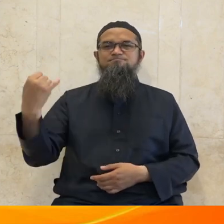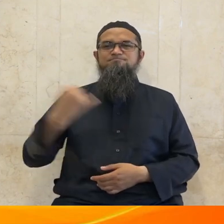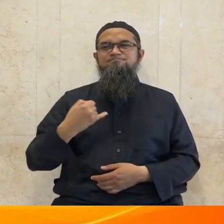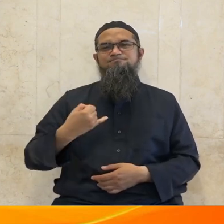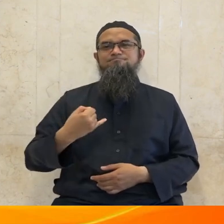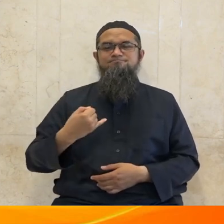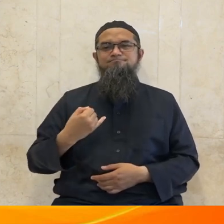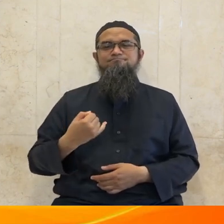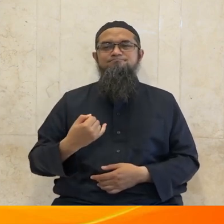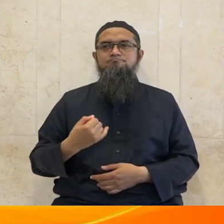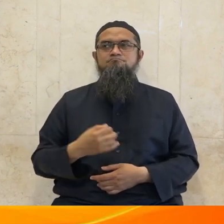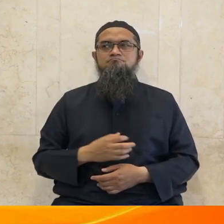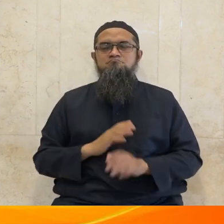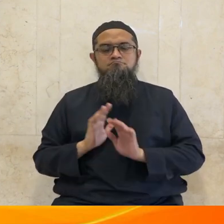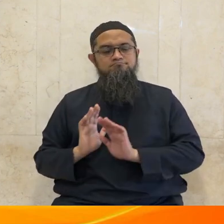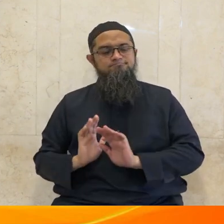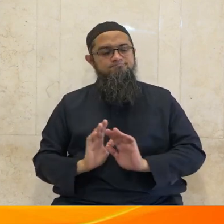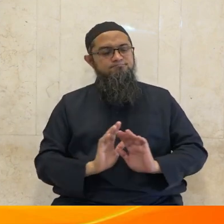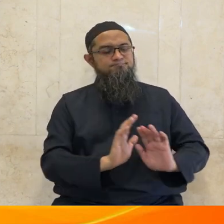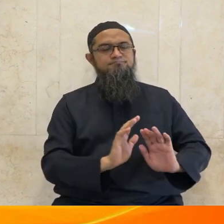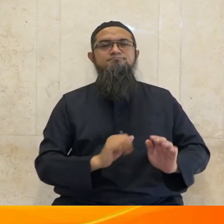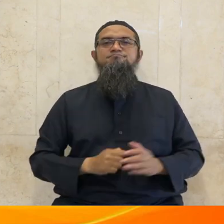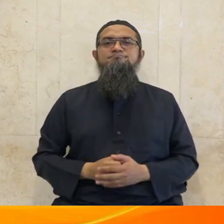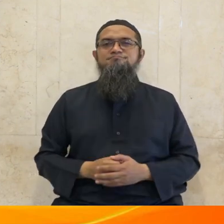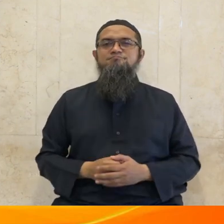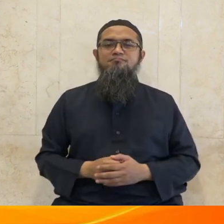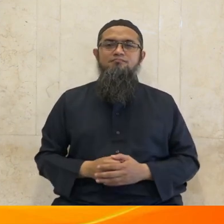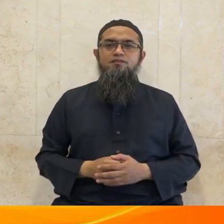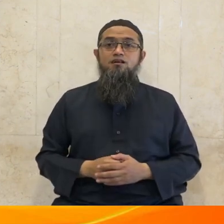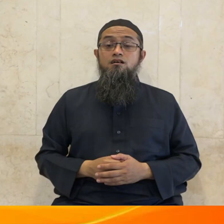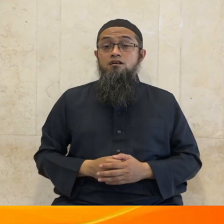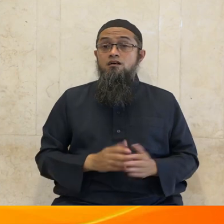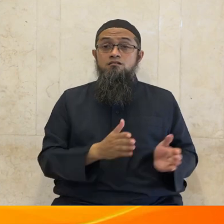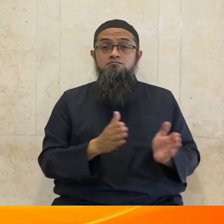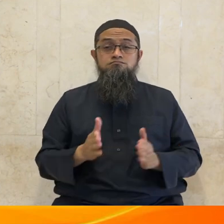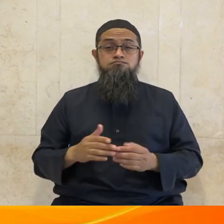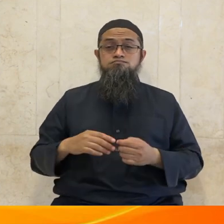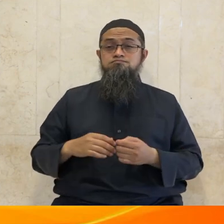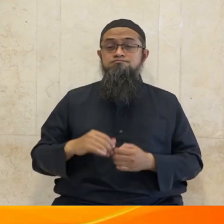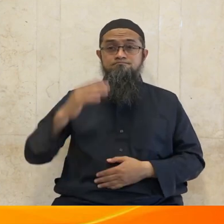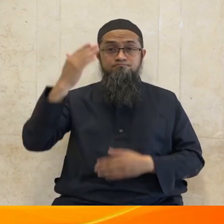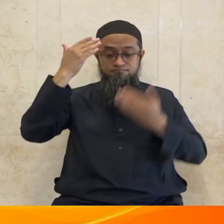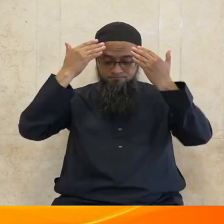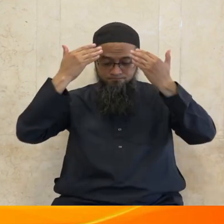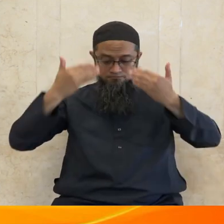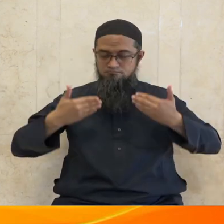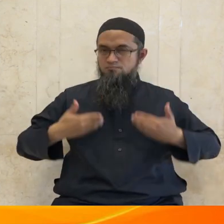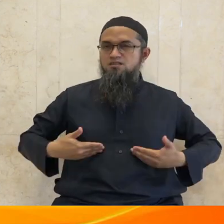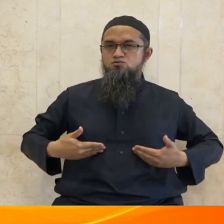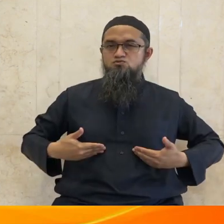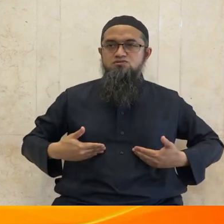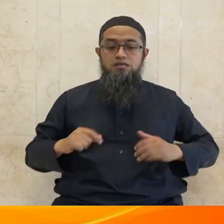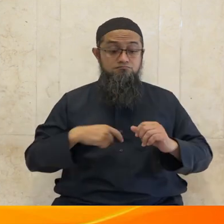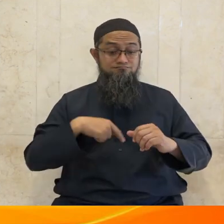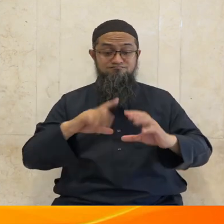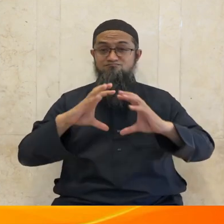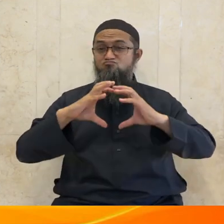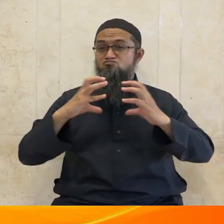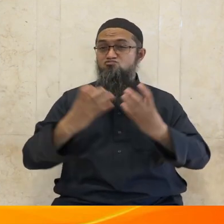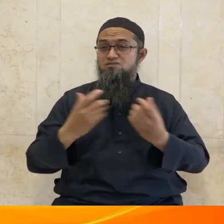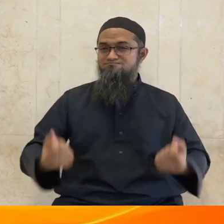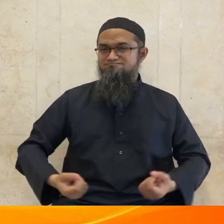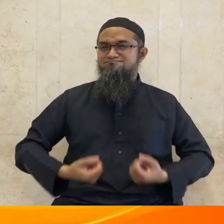sebaliknya manusia dengan makhluk lainnya haruslah saling memberi manfaat dalam bersama-sama mewujudkan